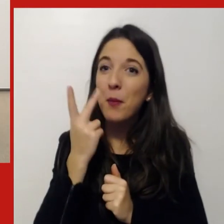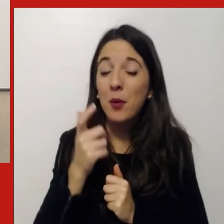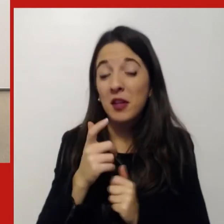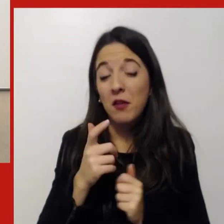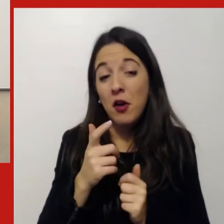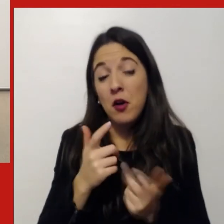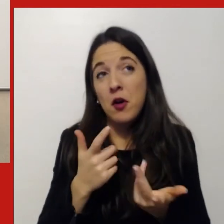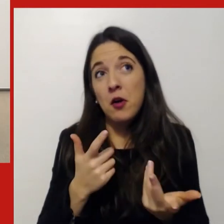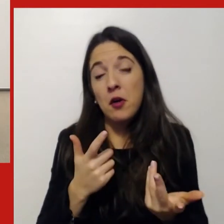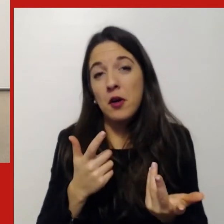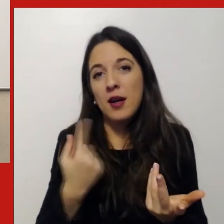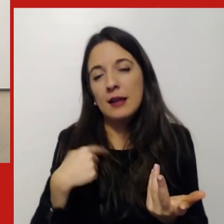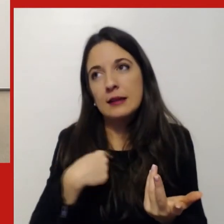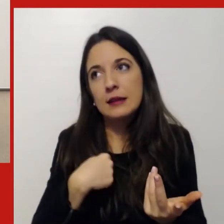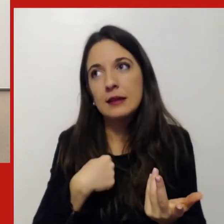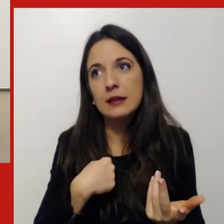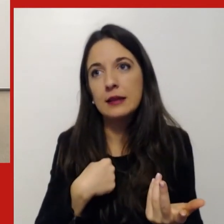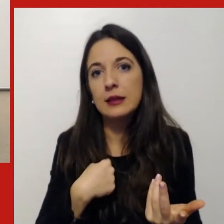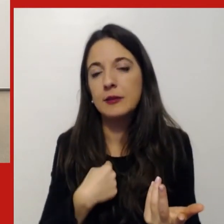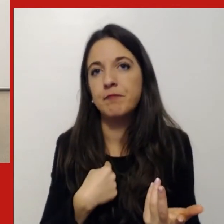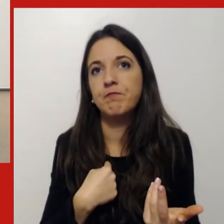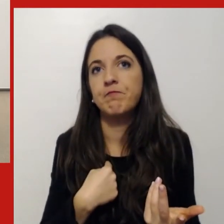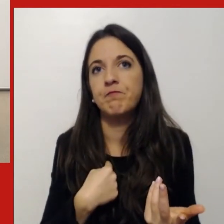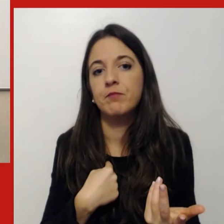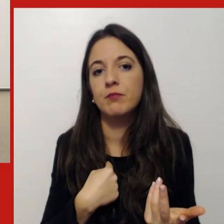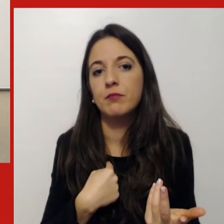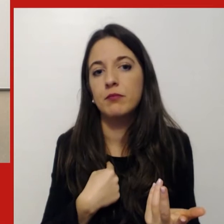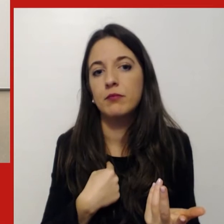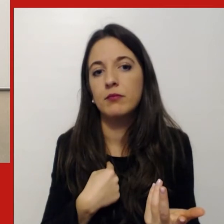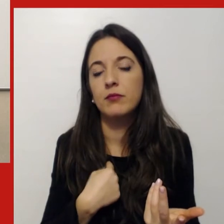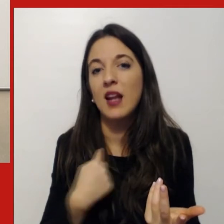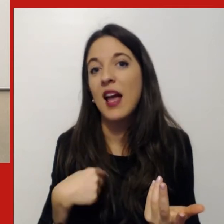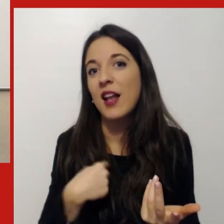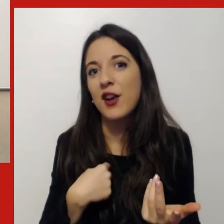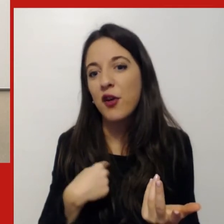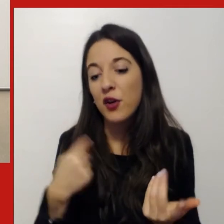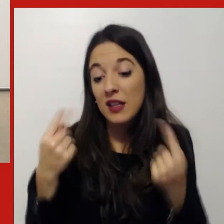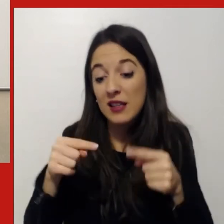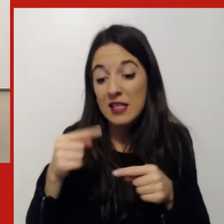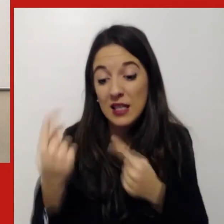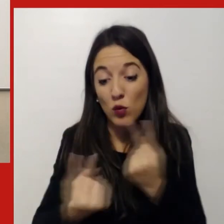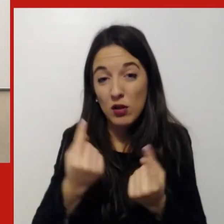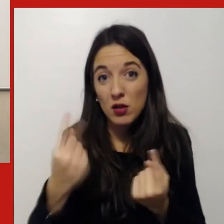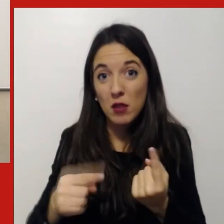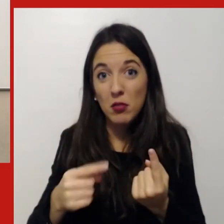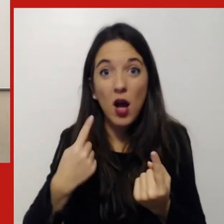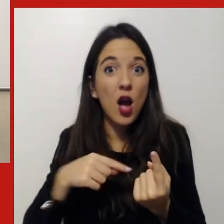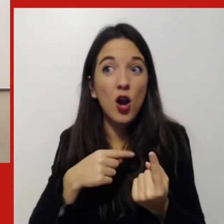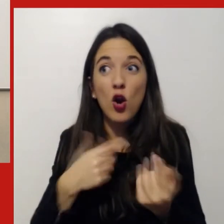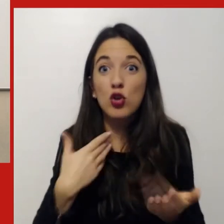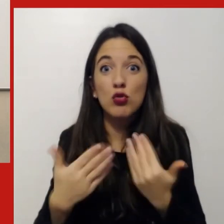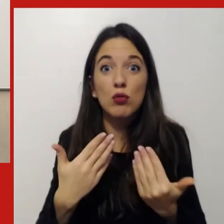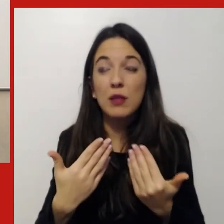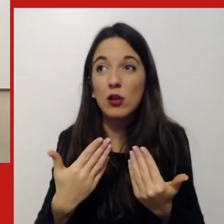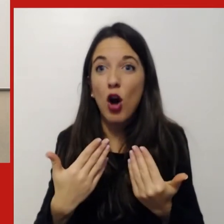Teniamo conto che noi su questo sicuramente non siamo nati imparati. Su questo certamente c'è da fare due cose.